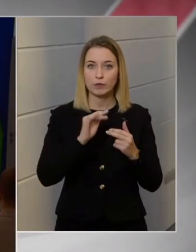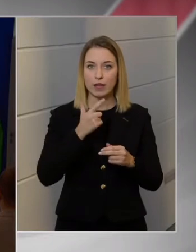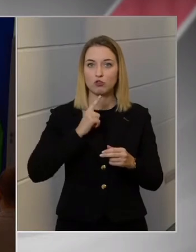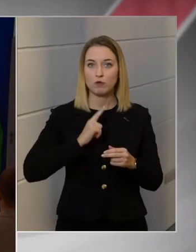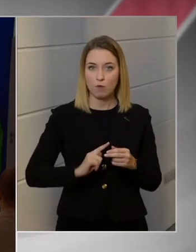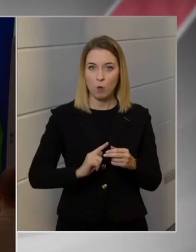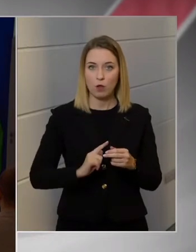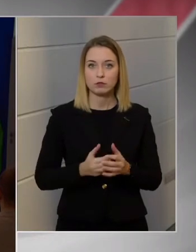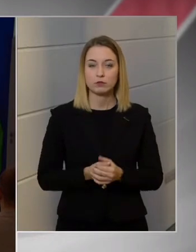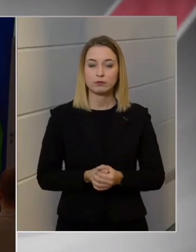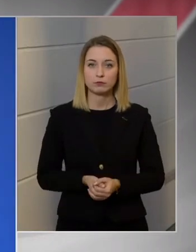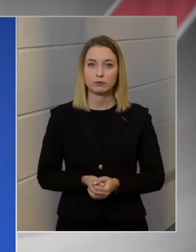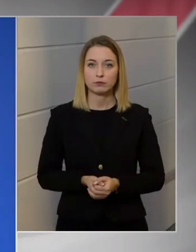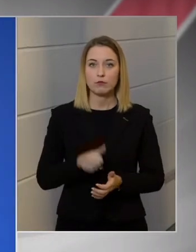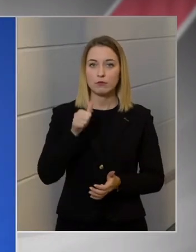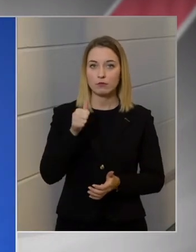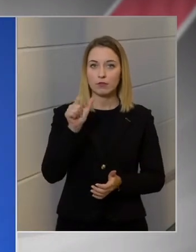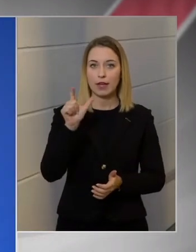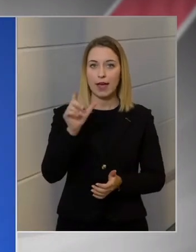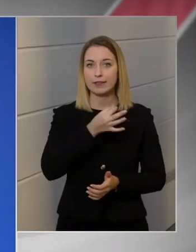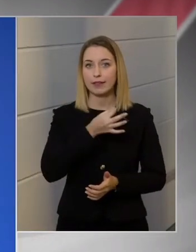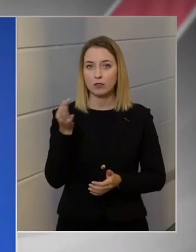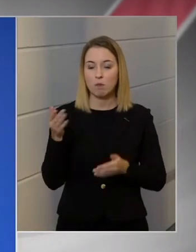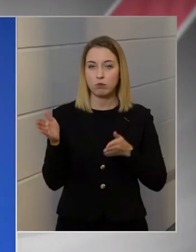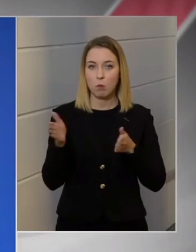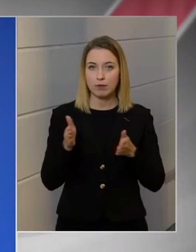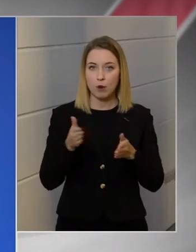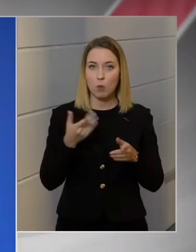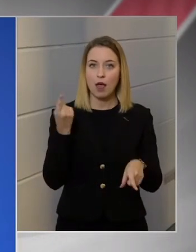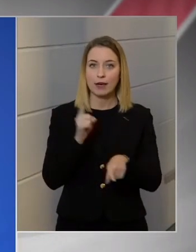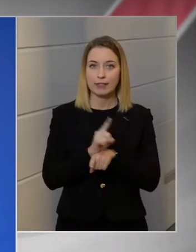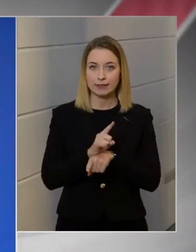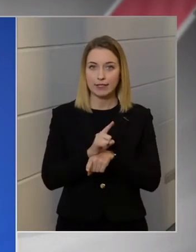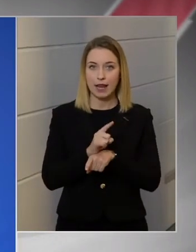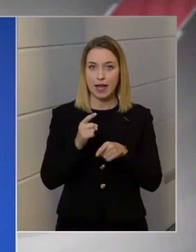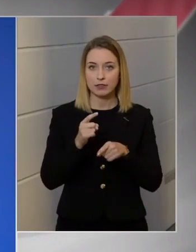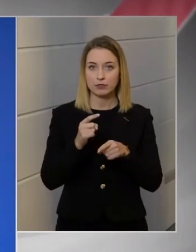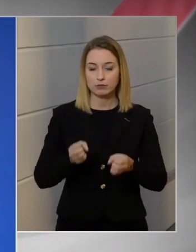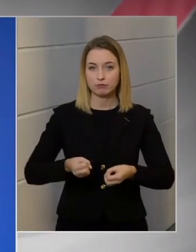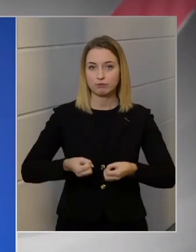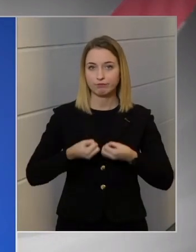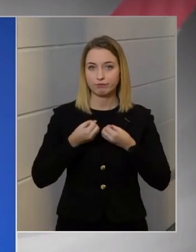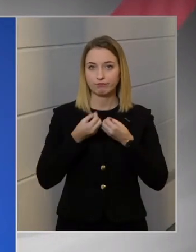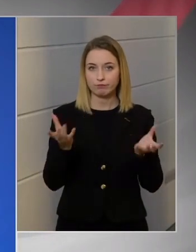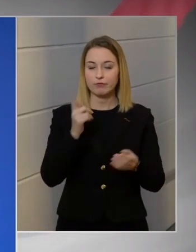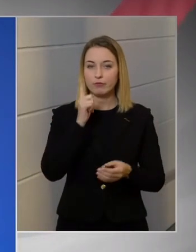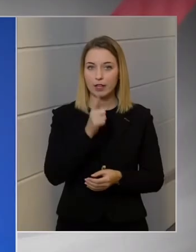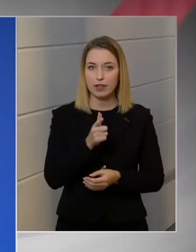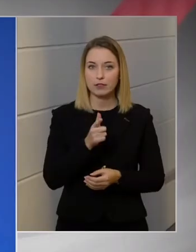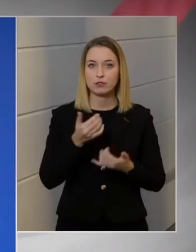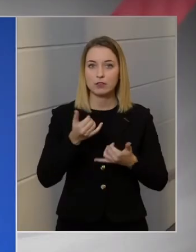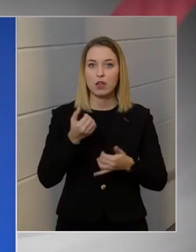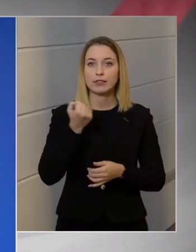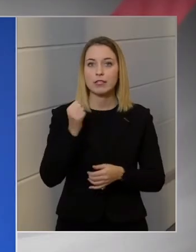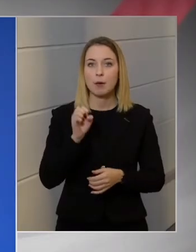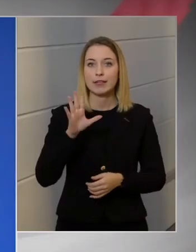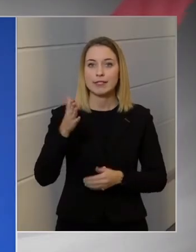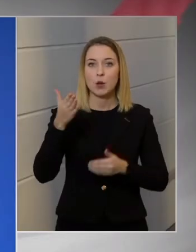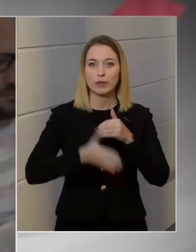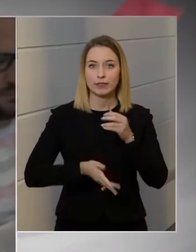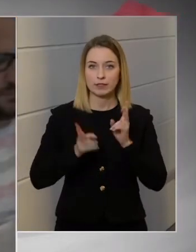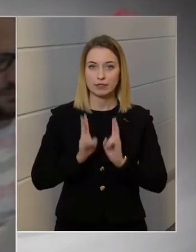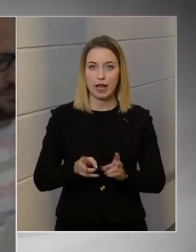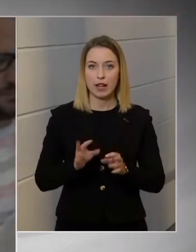egy... Egy-két napon belül a rendelet megjelenik. Mostani tervek szerint az első oltást december 15-jéig kell